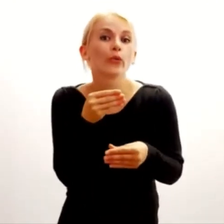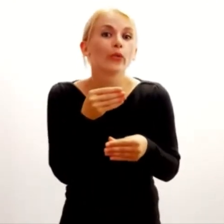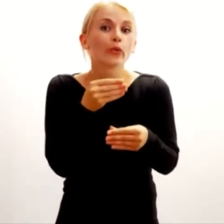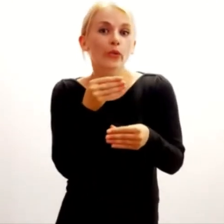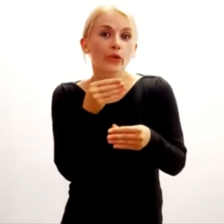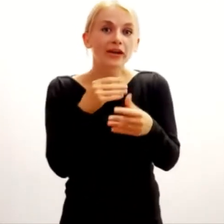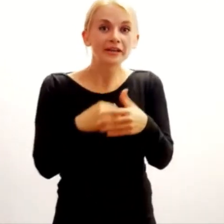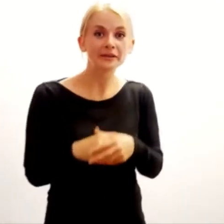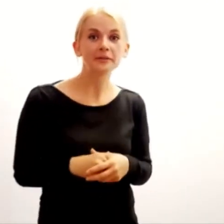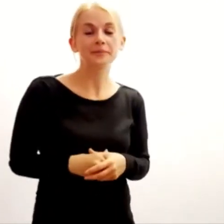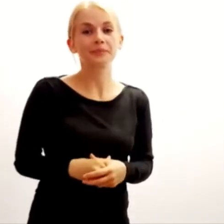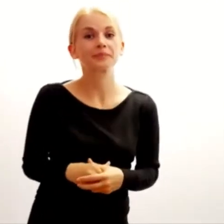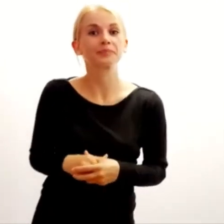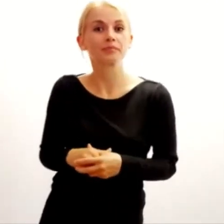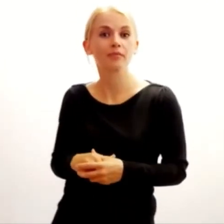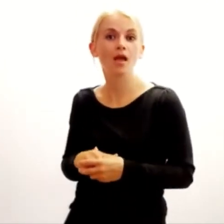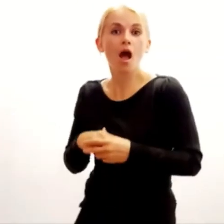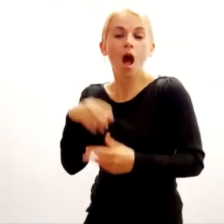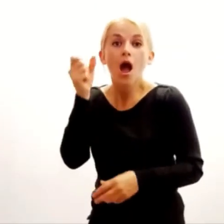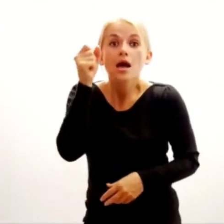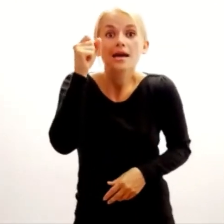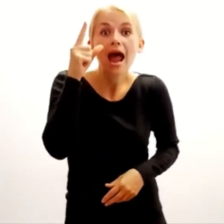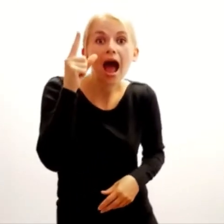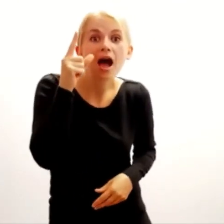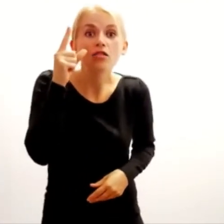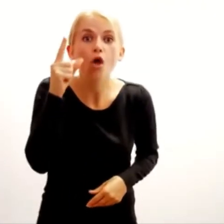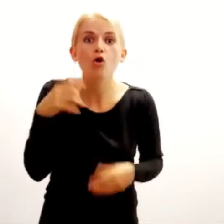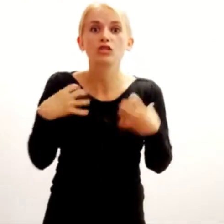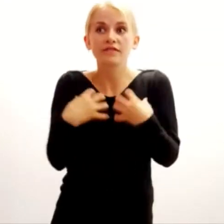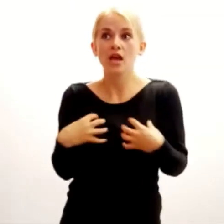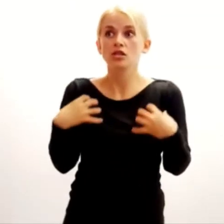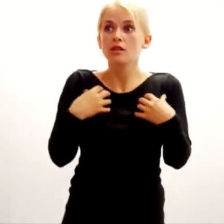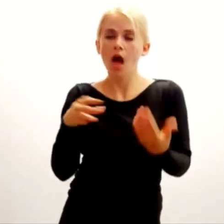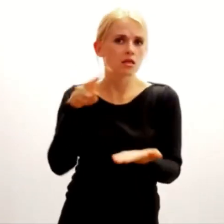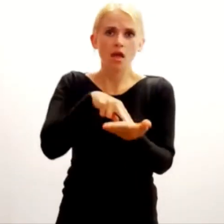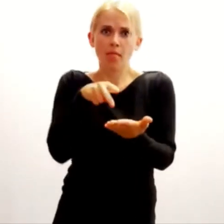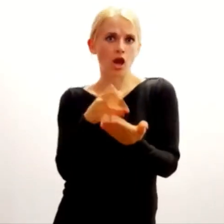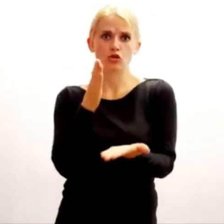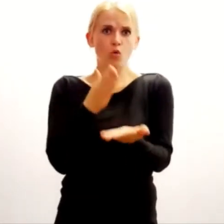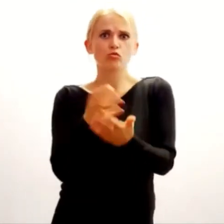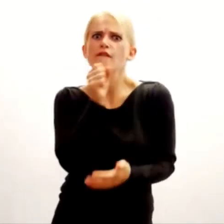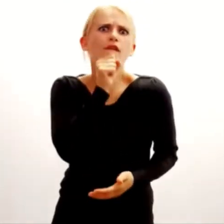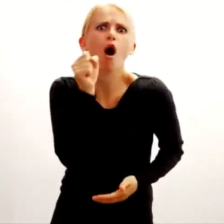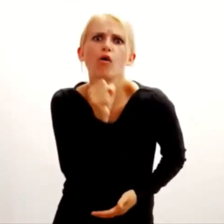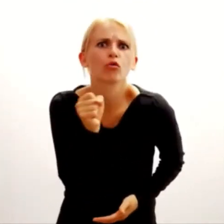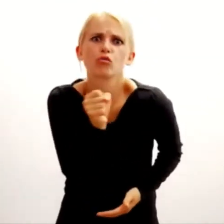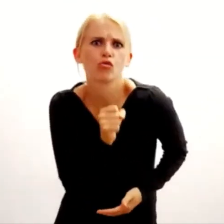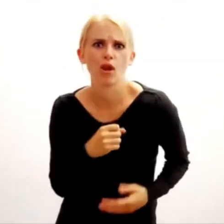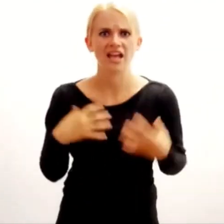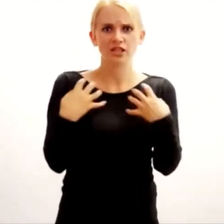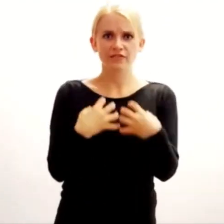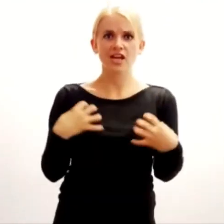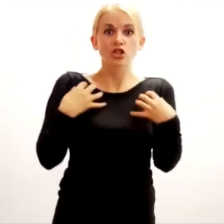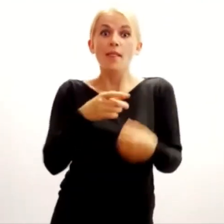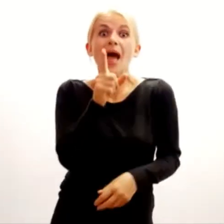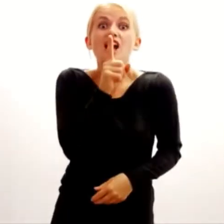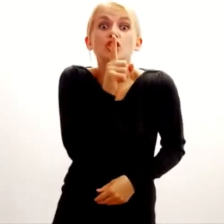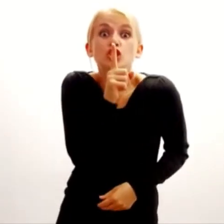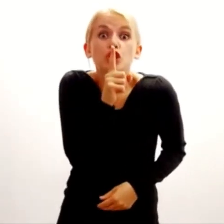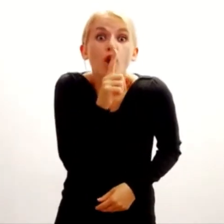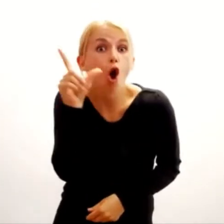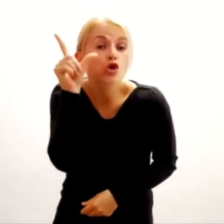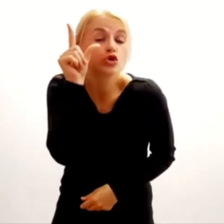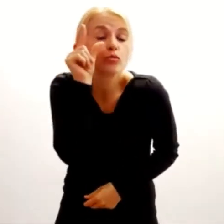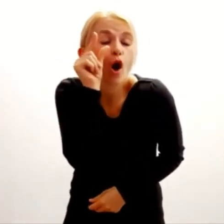soki A po nocy nadszedł Ranek na parkiecie Niespodzianie Nikt nie tańczy Nikt nie krzyczy